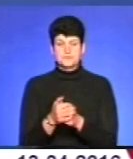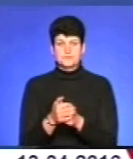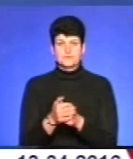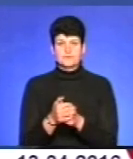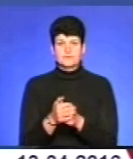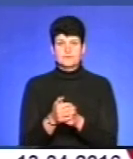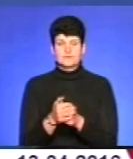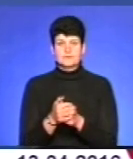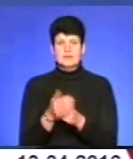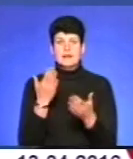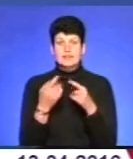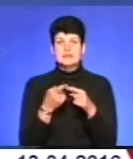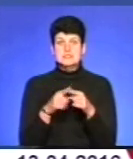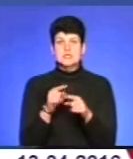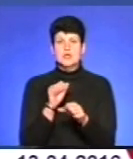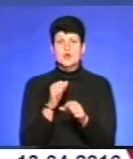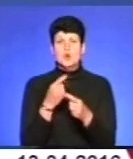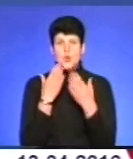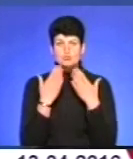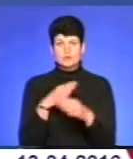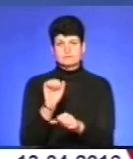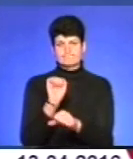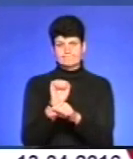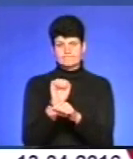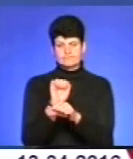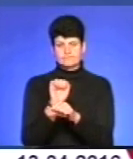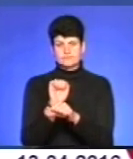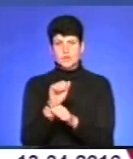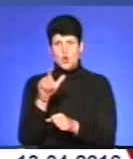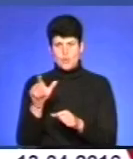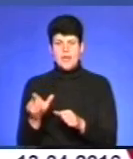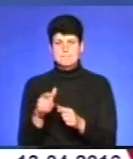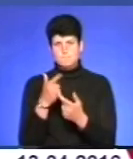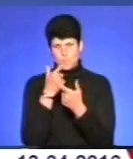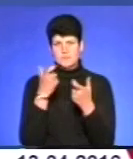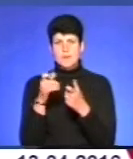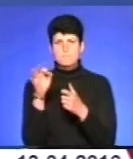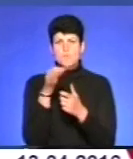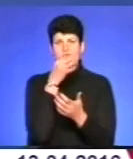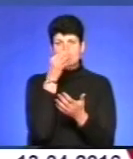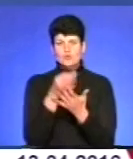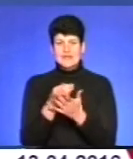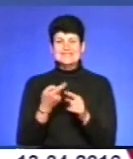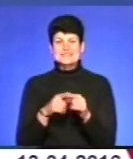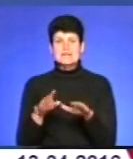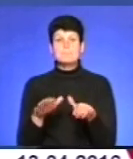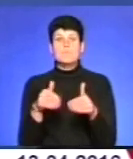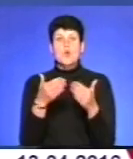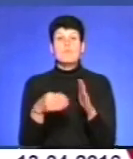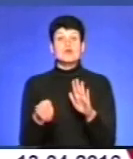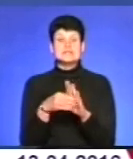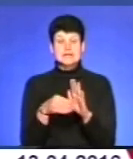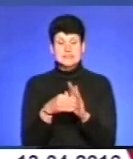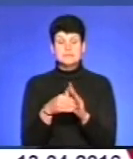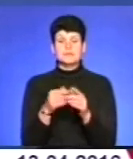ці розмови зразу присікаються, людей попереджають про відповідальність за такі пропозиції, оскільки існує відповідальність